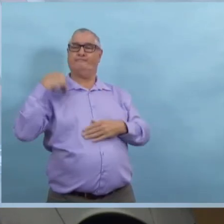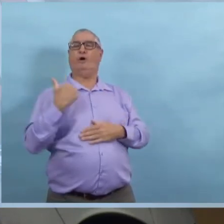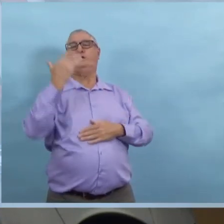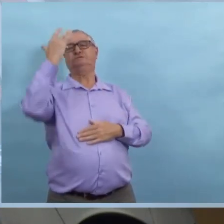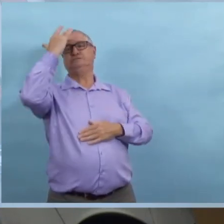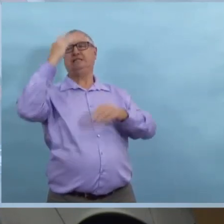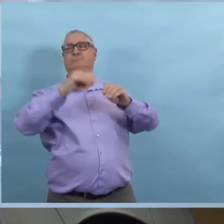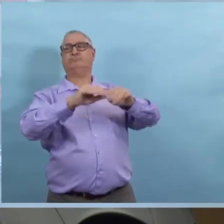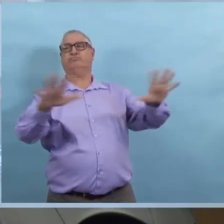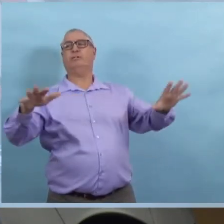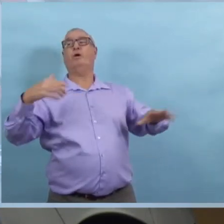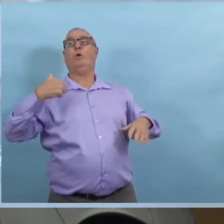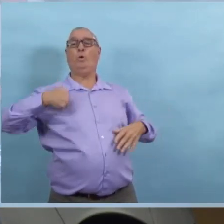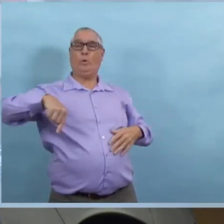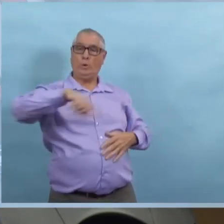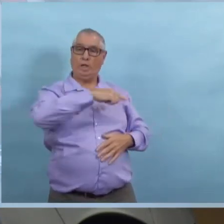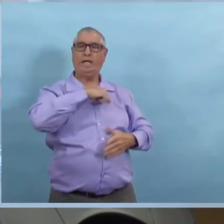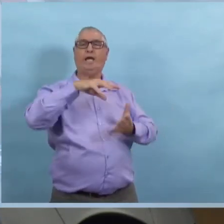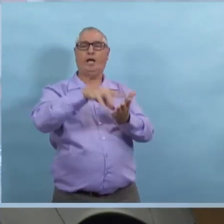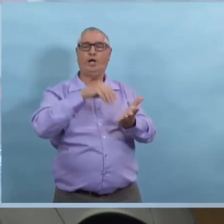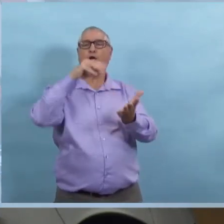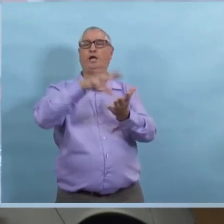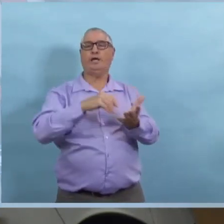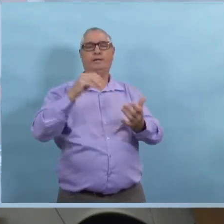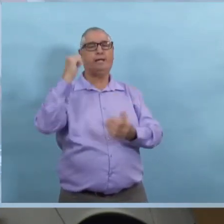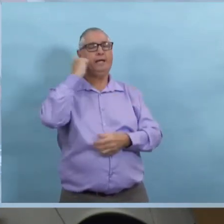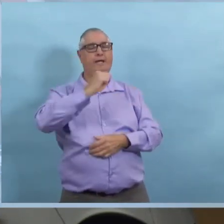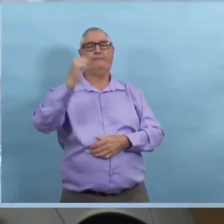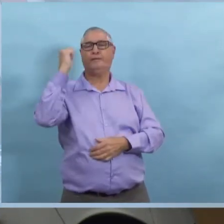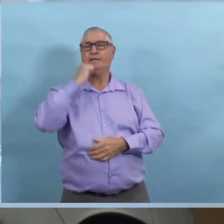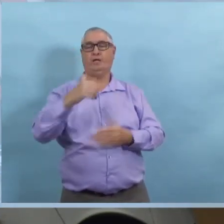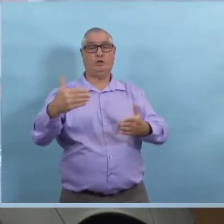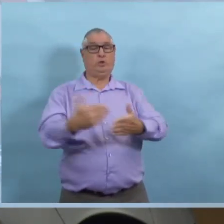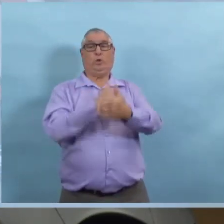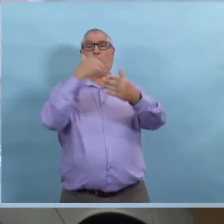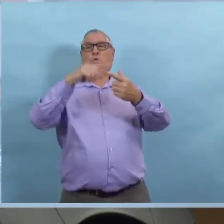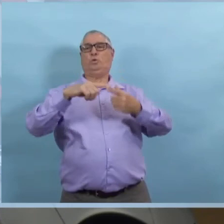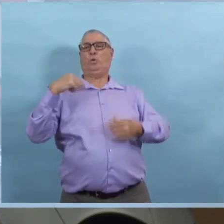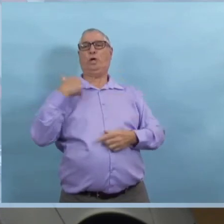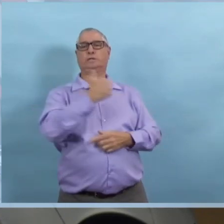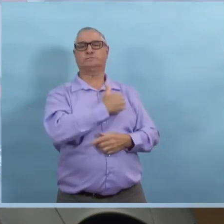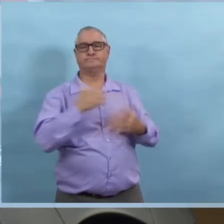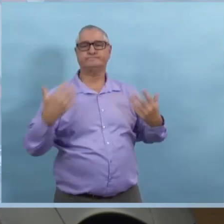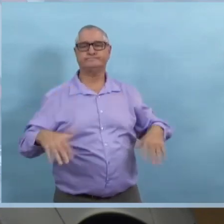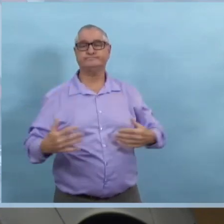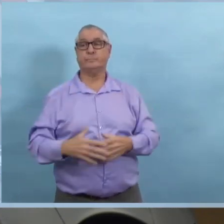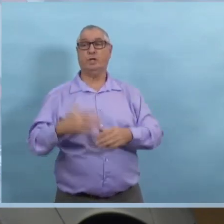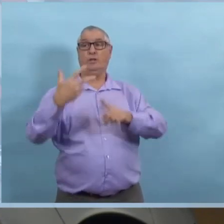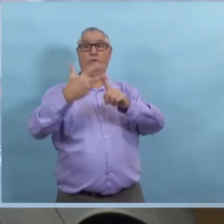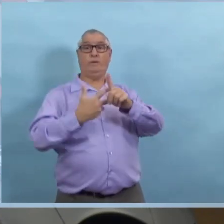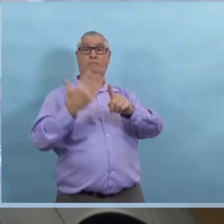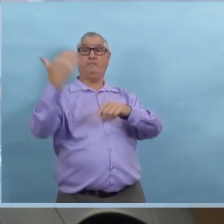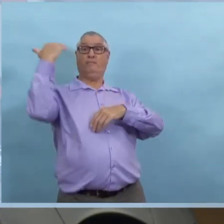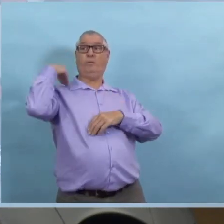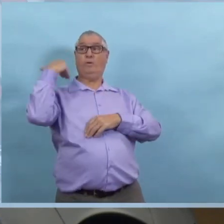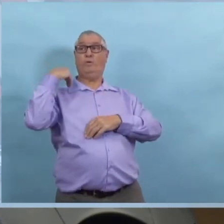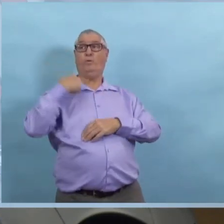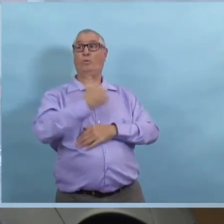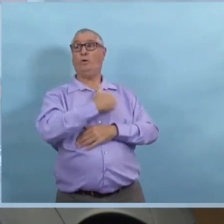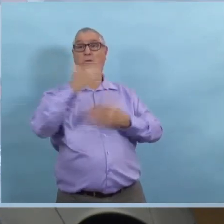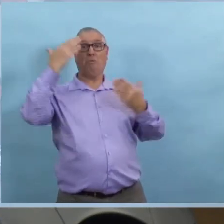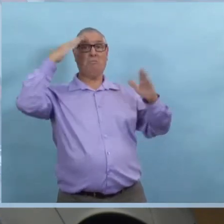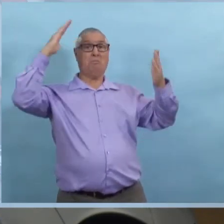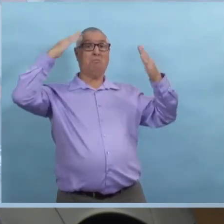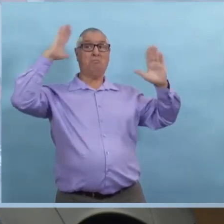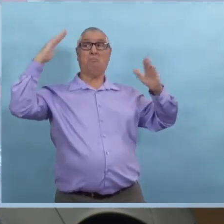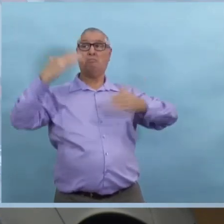il y a beaucoup d'apprentissages au cours de cette pandémie. Tous les jours, on en apprend de nouveau au niveau municipal, provincial, fédéral. Il y a